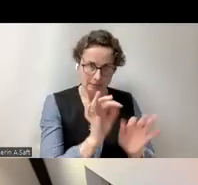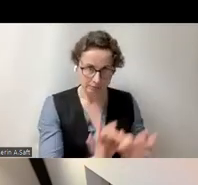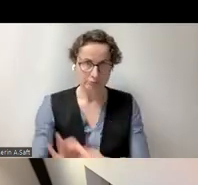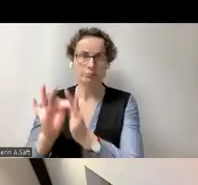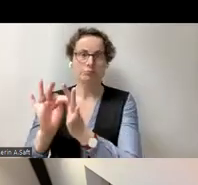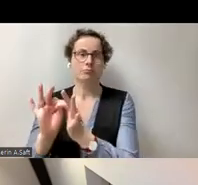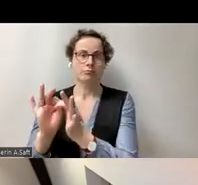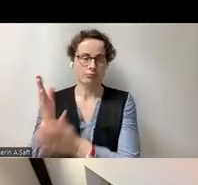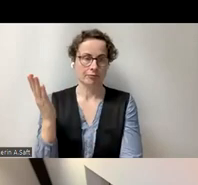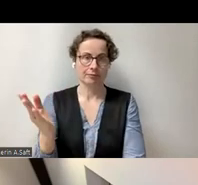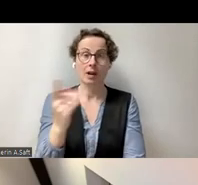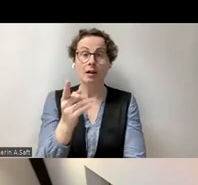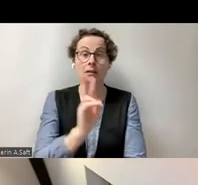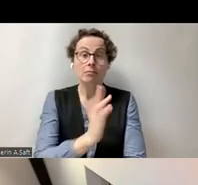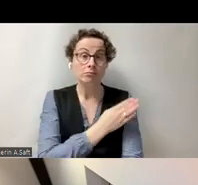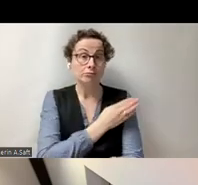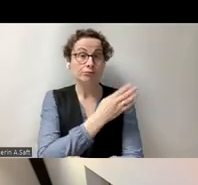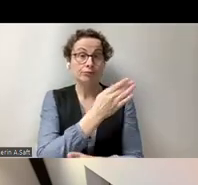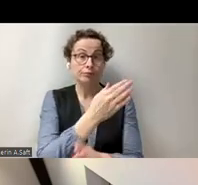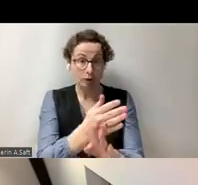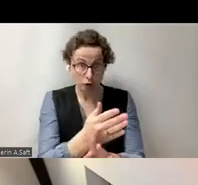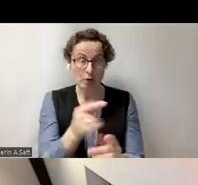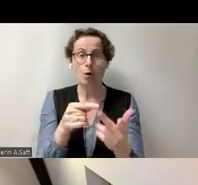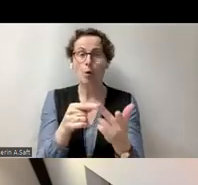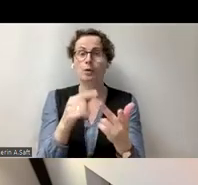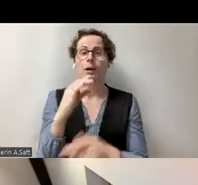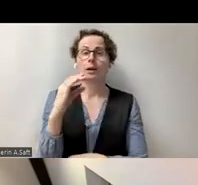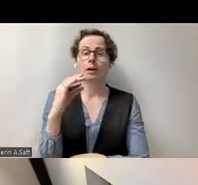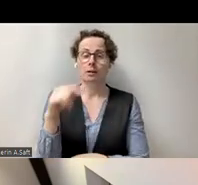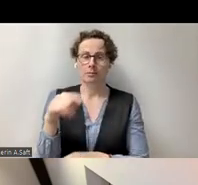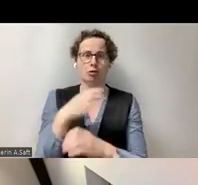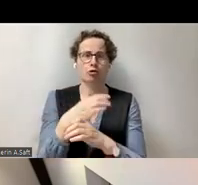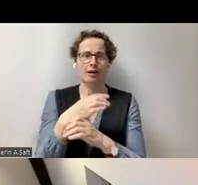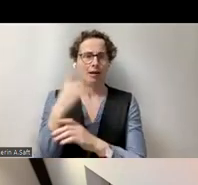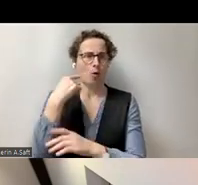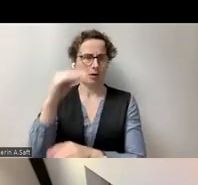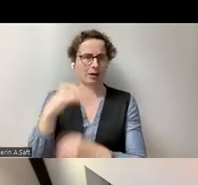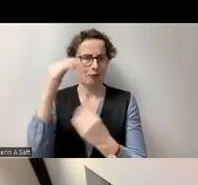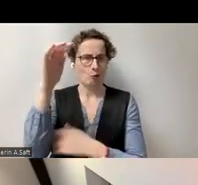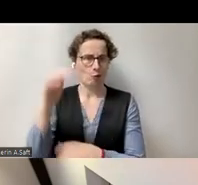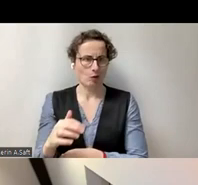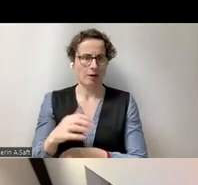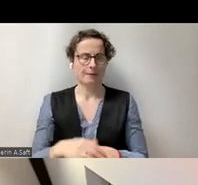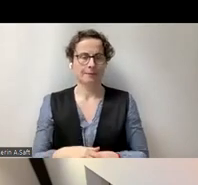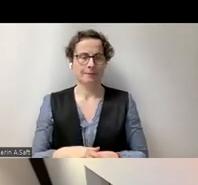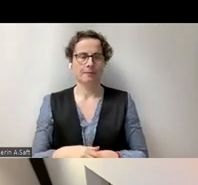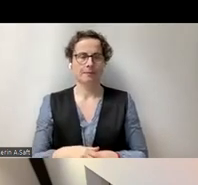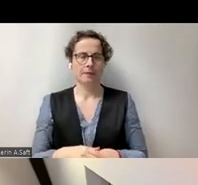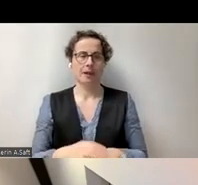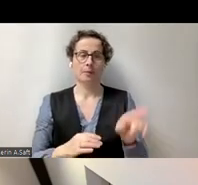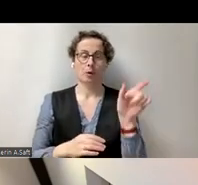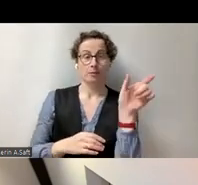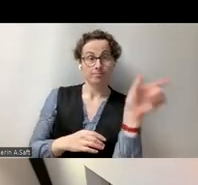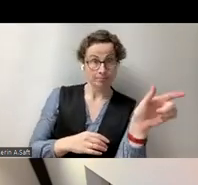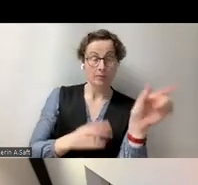aber Sie können auch hier über diesen QR-Code oder diesen Bitly-Link Ihre